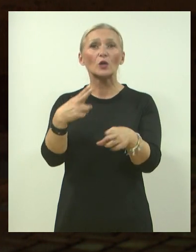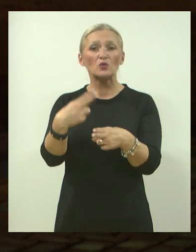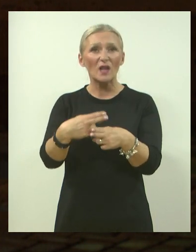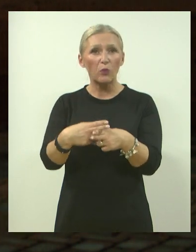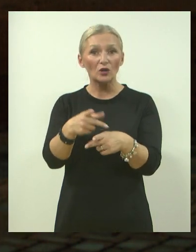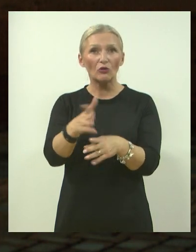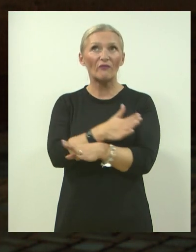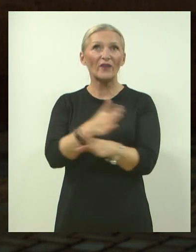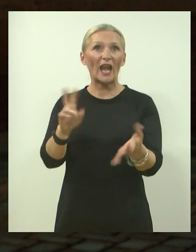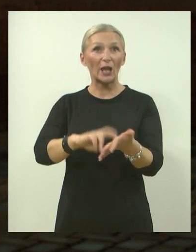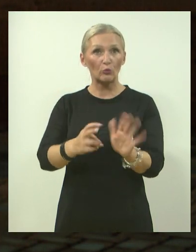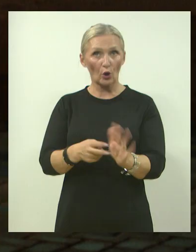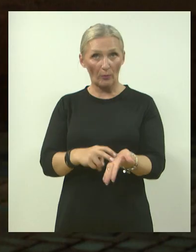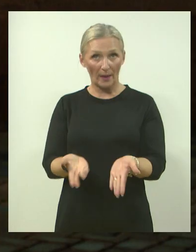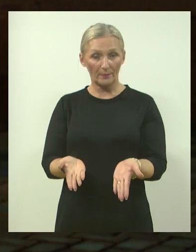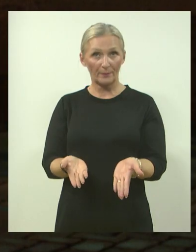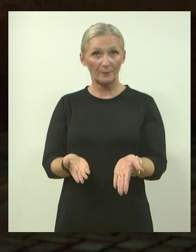ogromni problem. Naime,